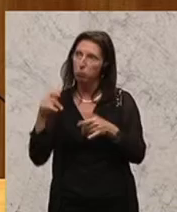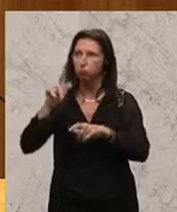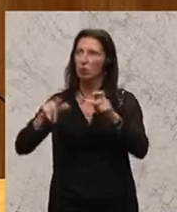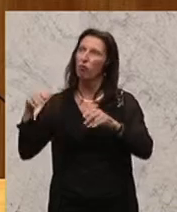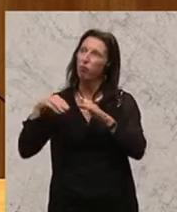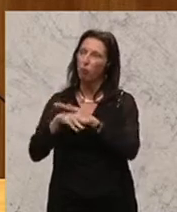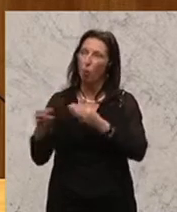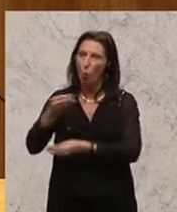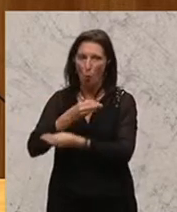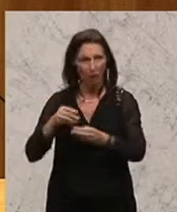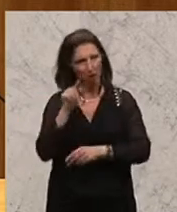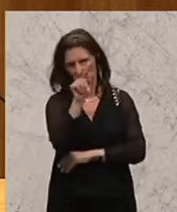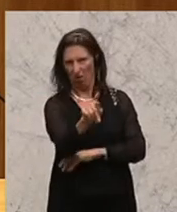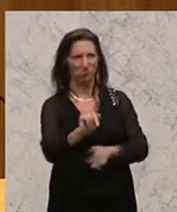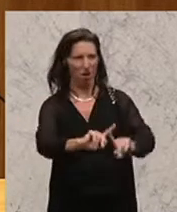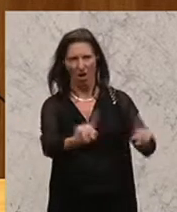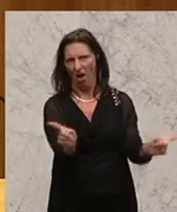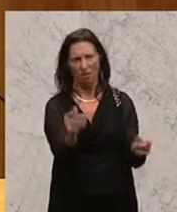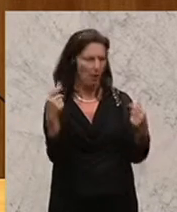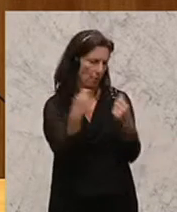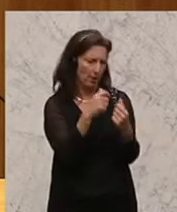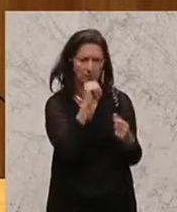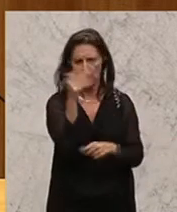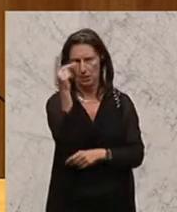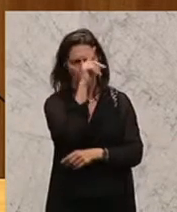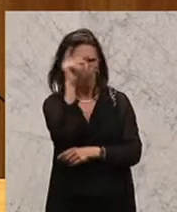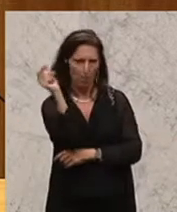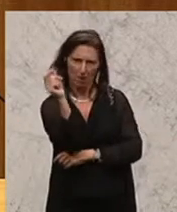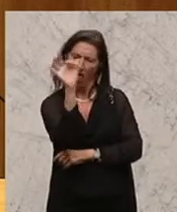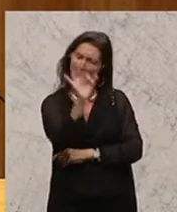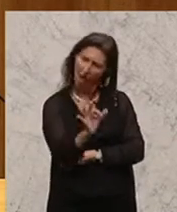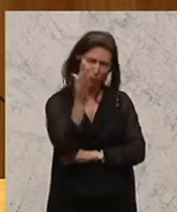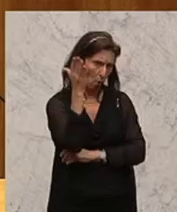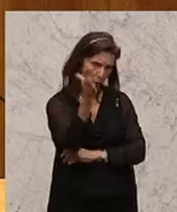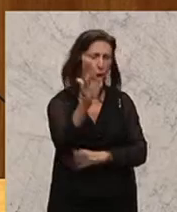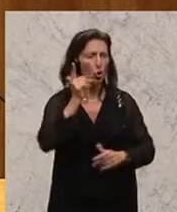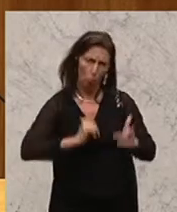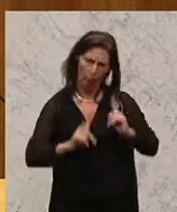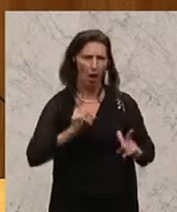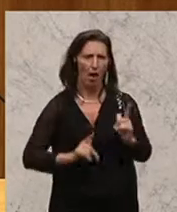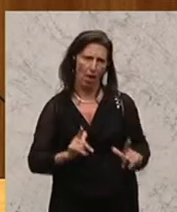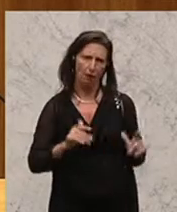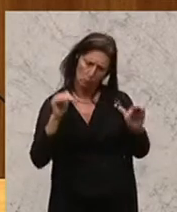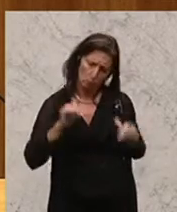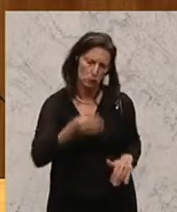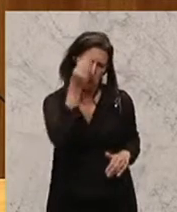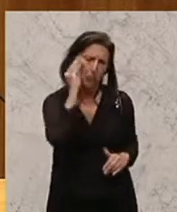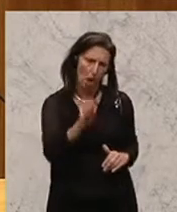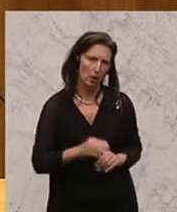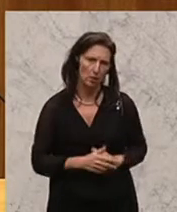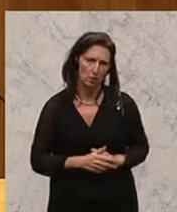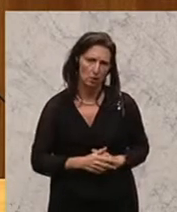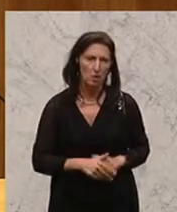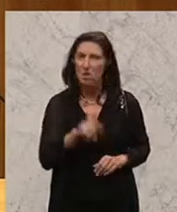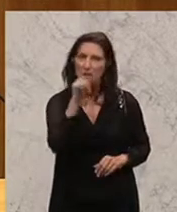ist das nicht der Menschlichkeit entsprechend, wie Sie sich verhalten von der FPÖ. Es tut mir leid, Ihnen das sagen zu müssen. Aber Sie haben einen